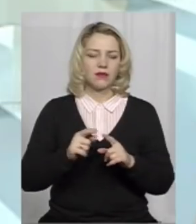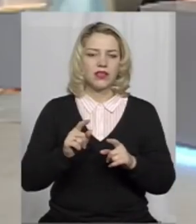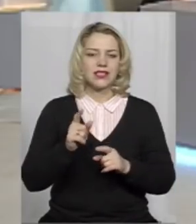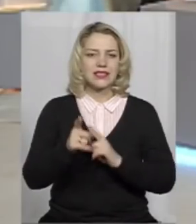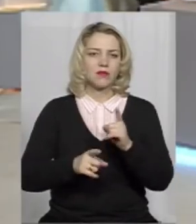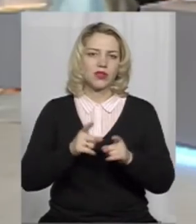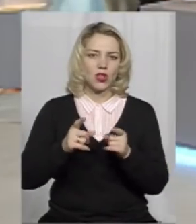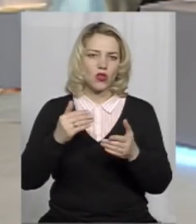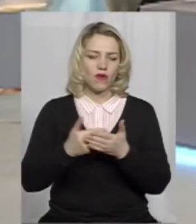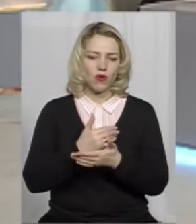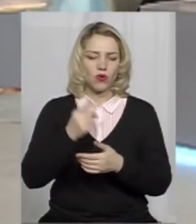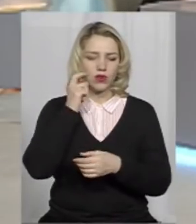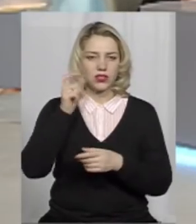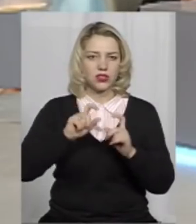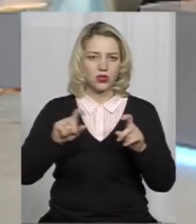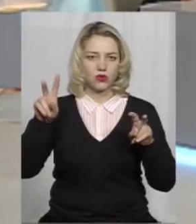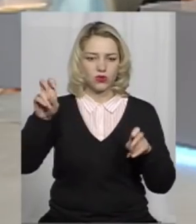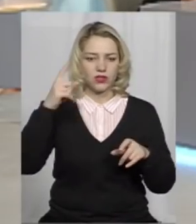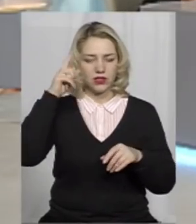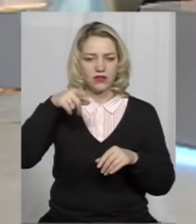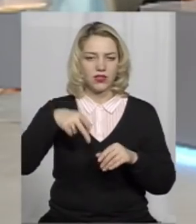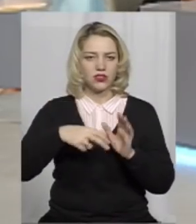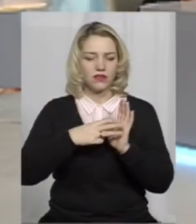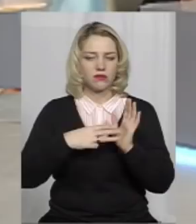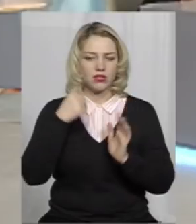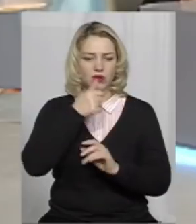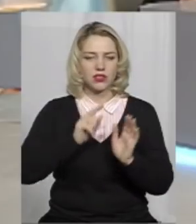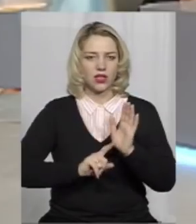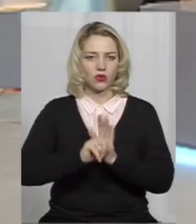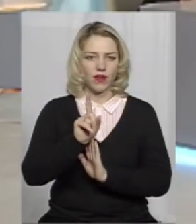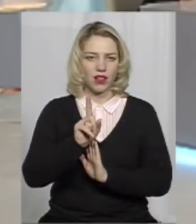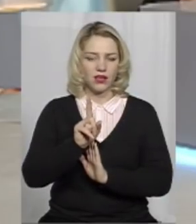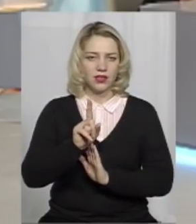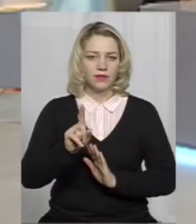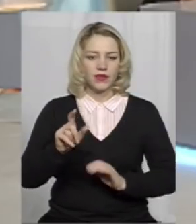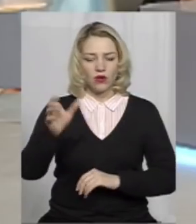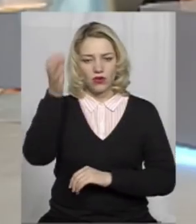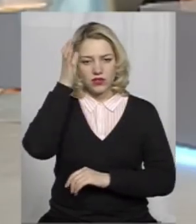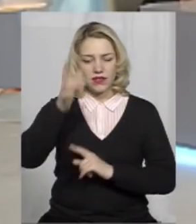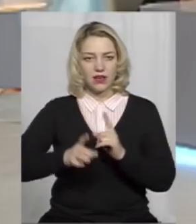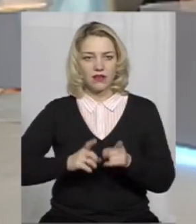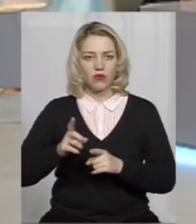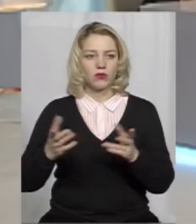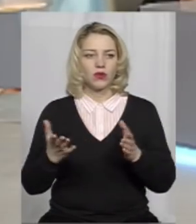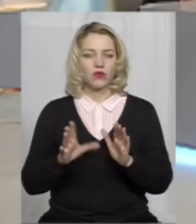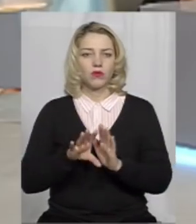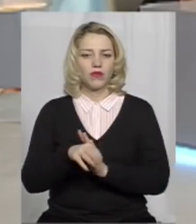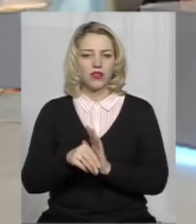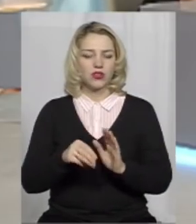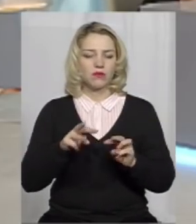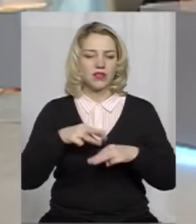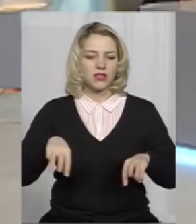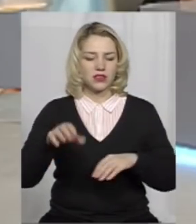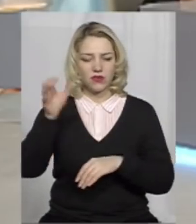української школи. А ви знаєте, що в 2018 році стартувала освітня реформа, яку запроваджує